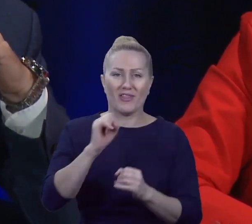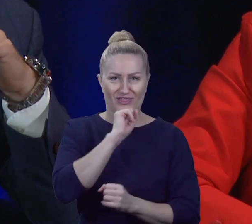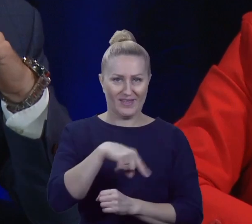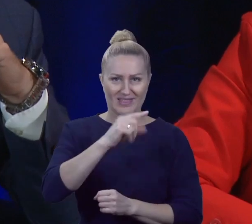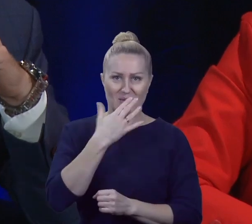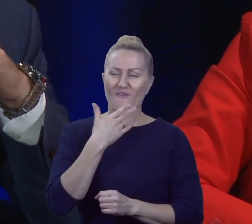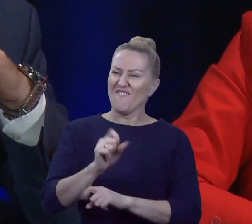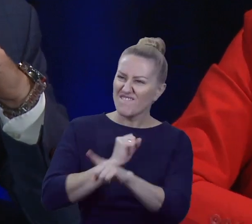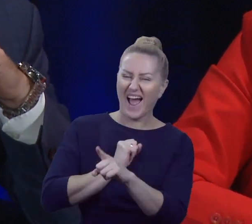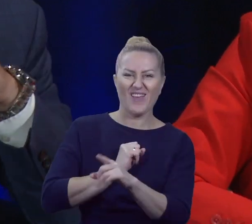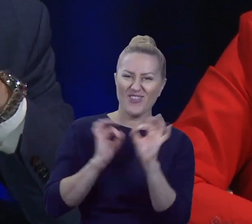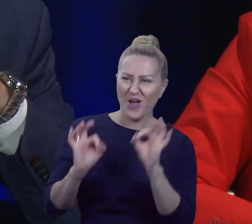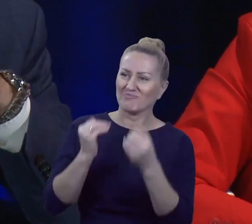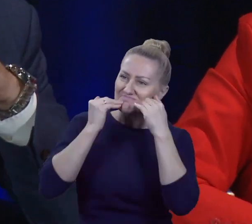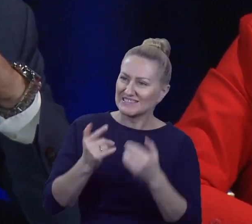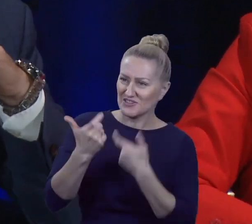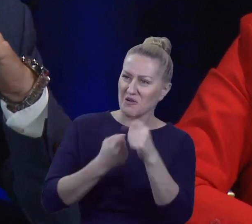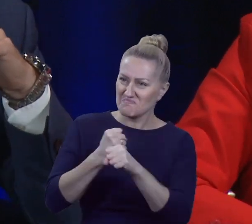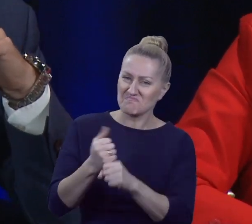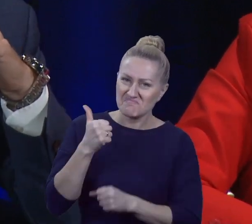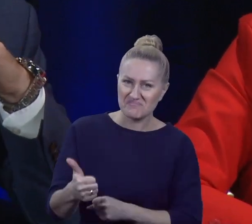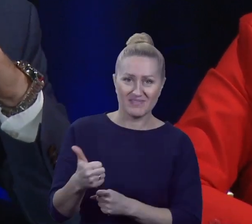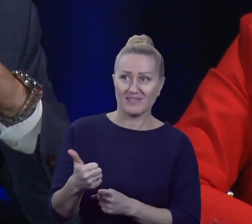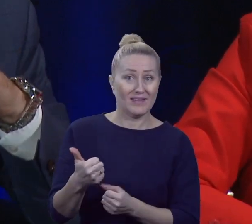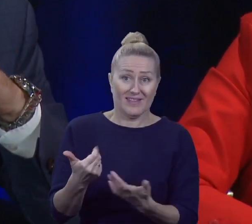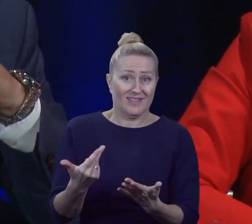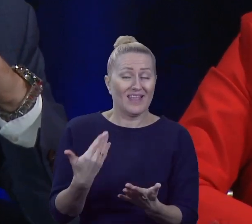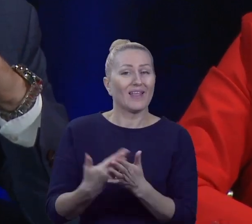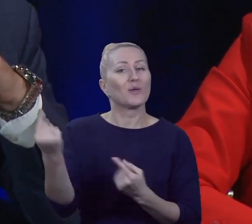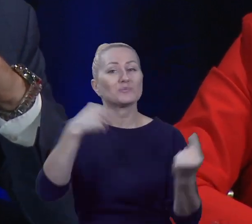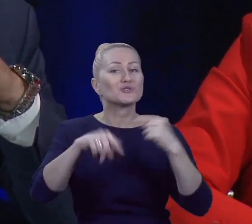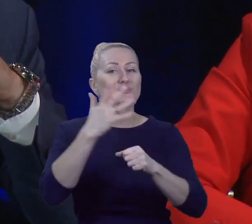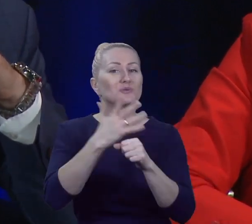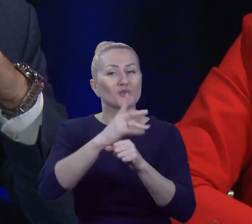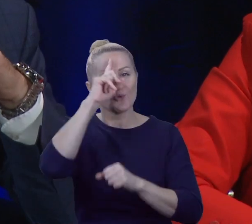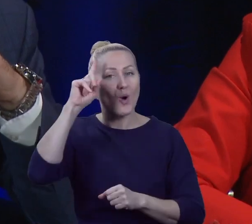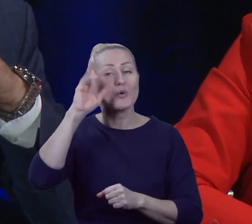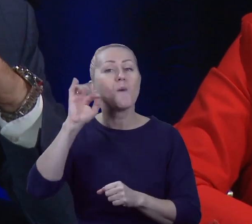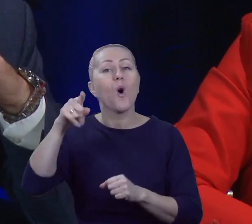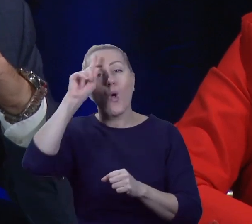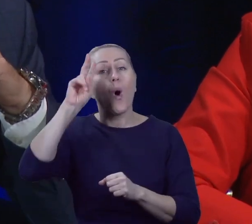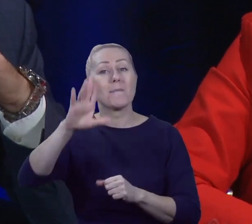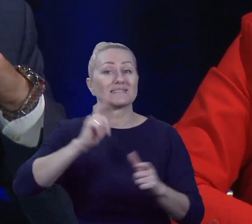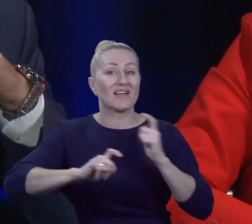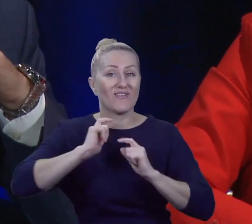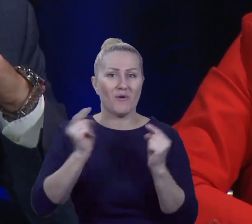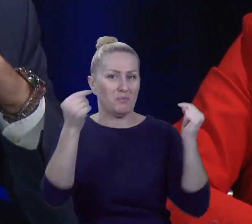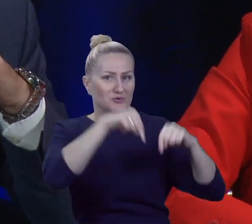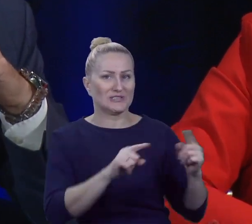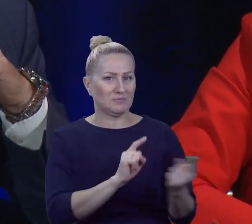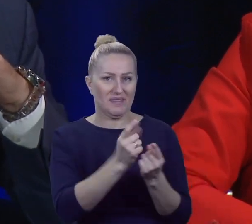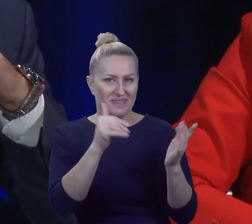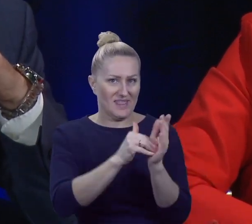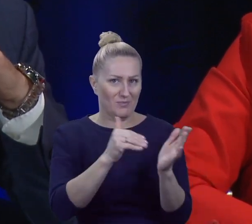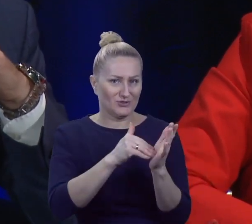dziękuję, dobrze zrobiliście. Najczęściej dlatego przychodzi 50 osób, no bo człowiek zadowolony siedzi w domu i nie ma potrzeby iść na takie spotkania. Albo